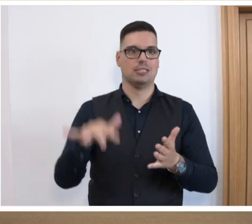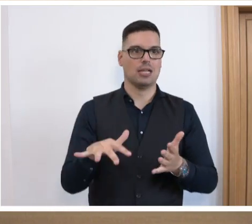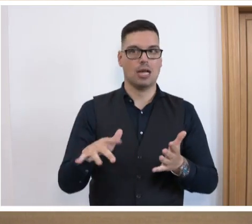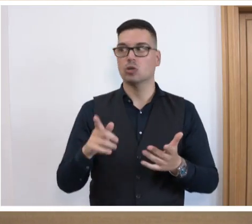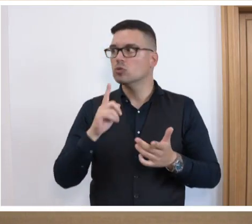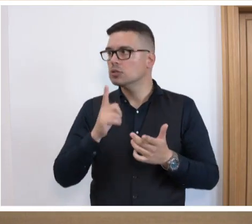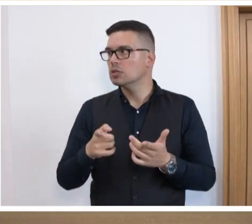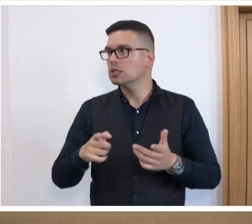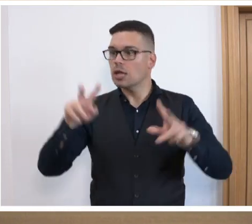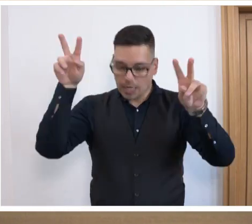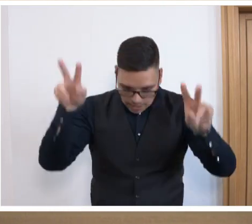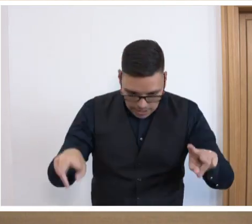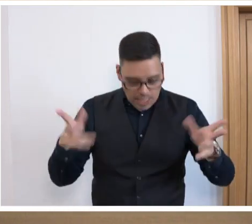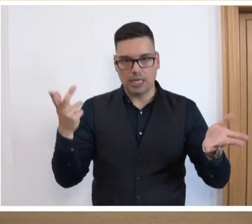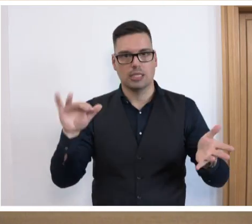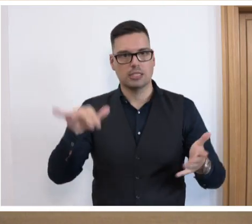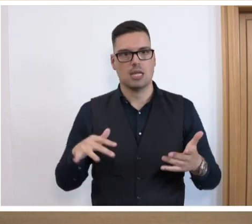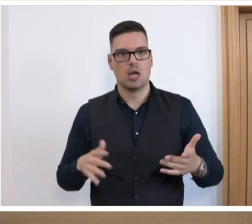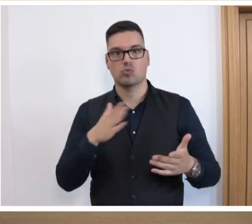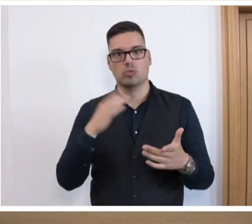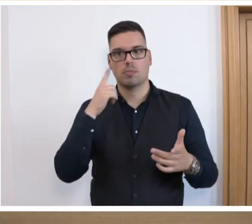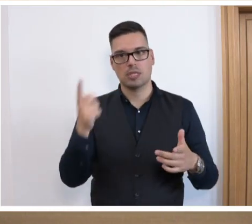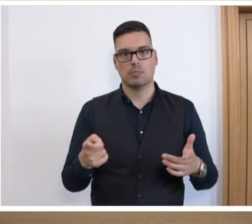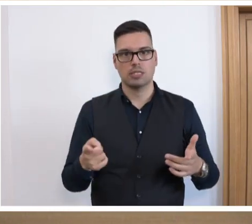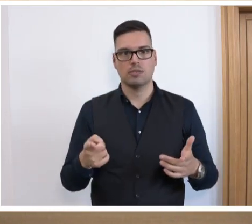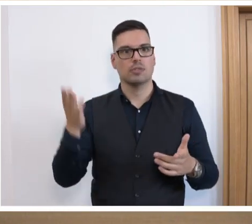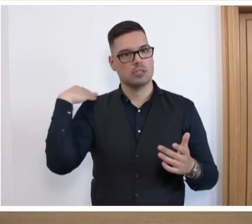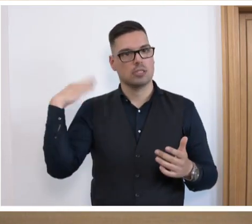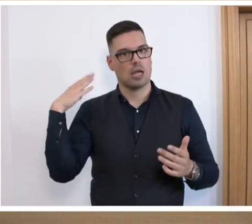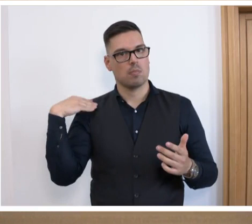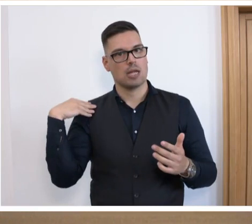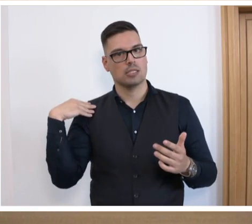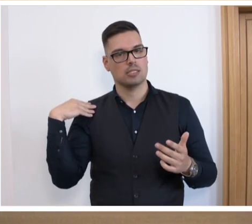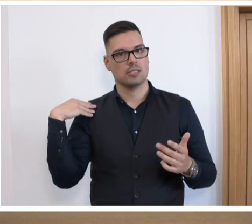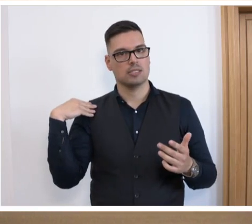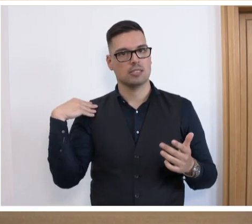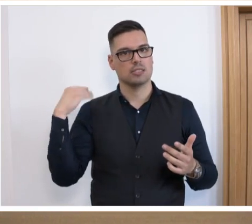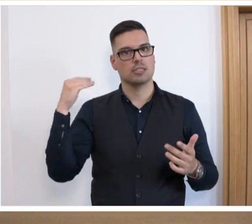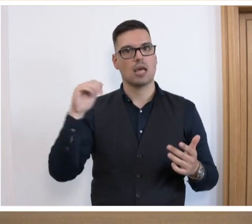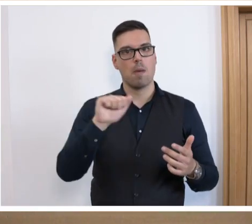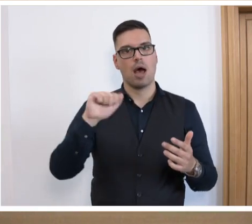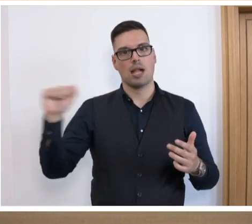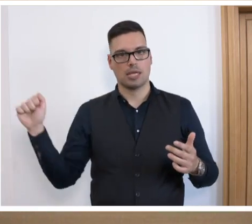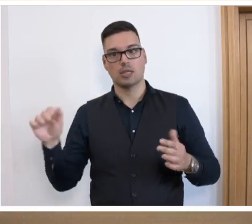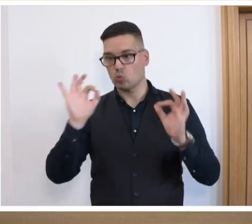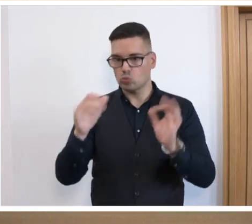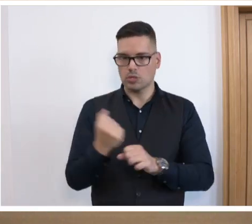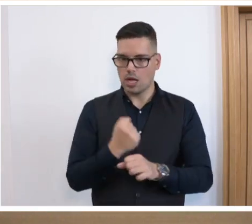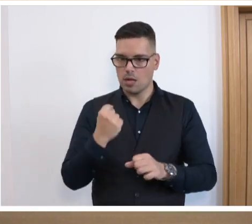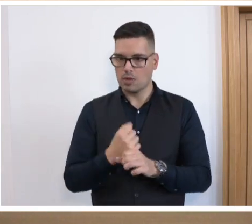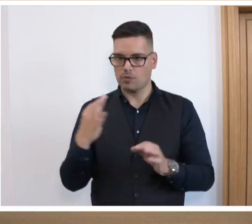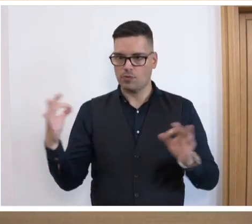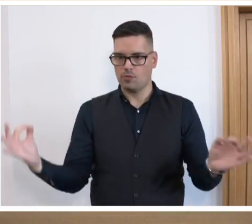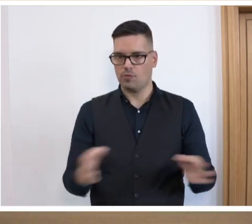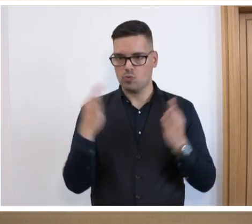sagen, Ehre wem Ehre gebüht. Und aus unserer Perspektive hat der damalige Innovationsbevollmächtige Amar Alcazar einen guten Job gemacht für unser